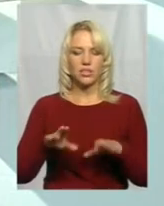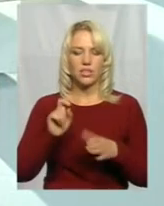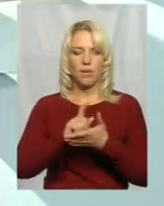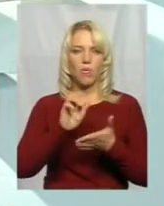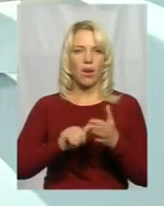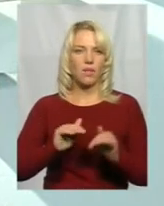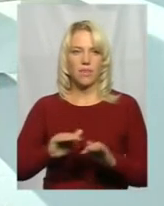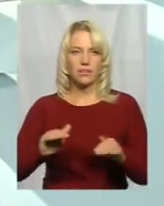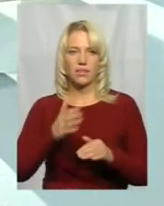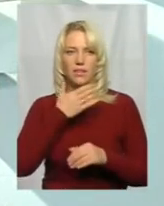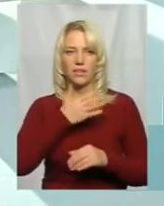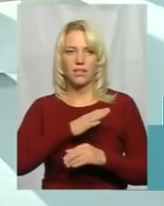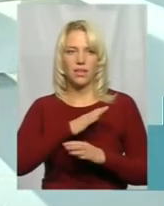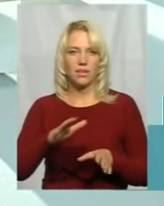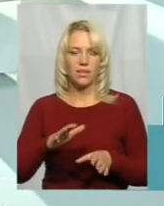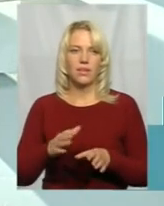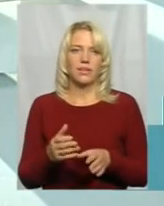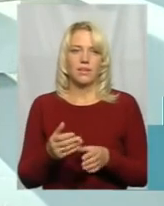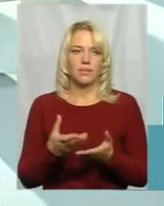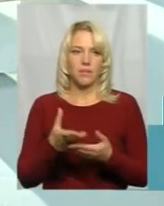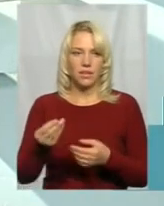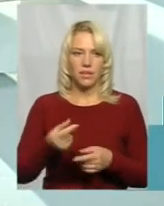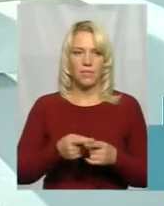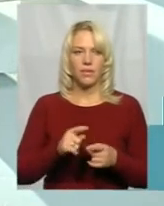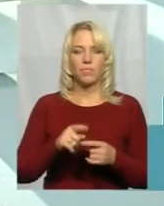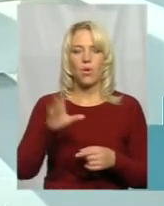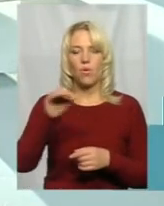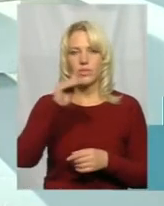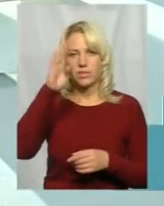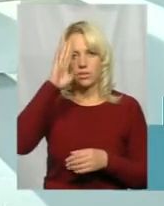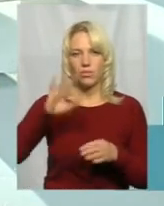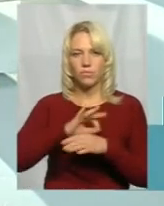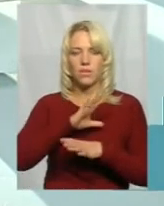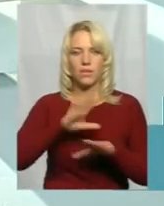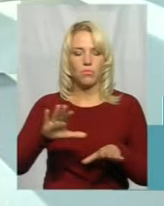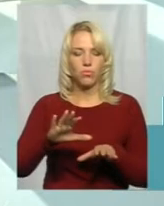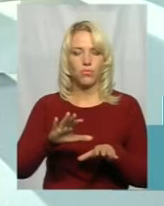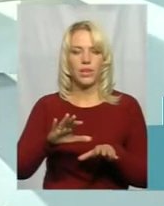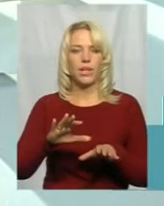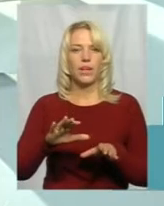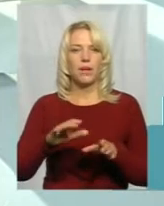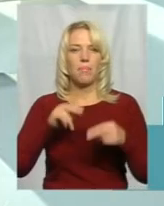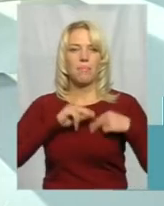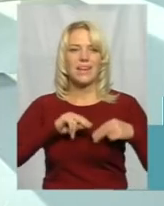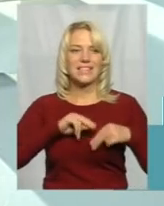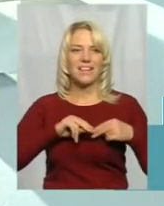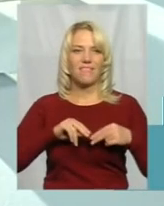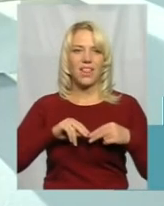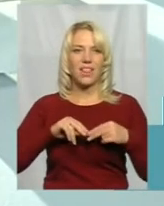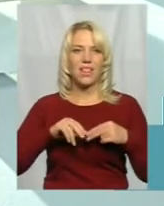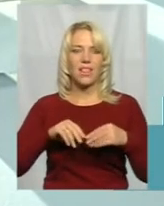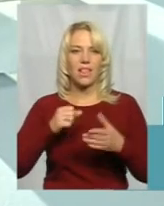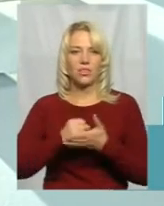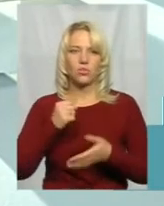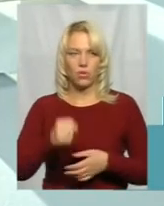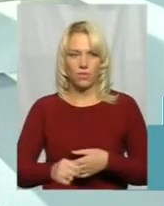те, що він офіційно не був працевлаштований. По-друге, він, якби, скажімо так, майно було,